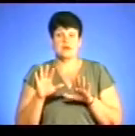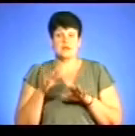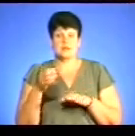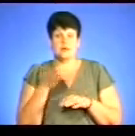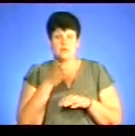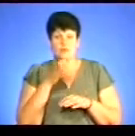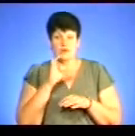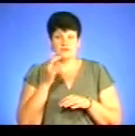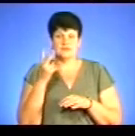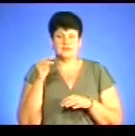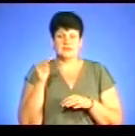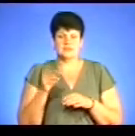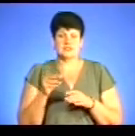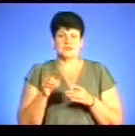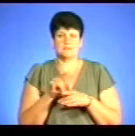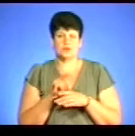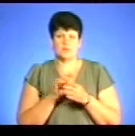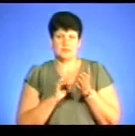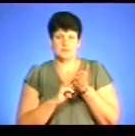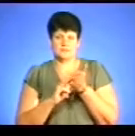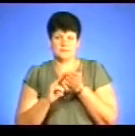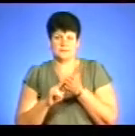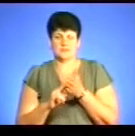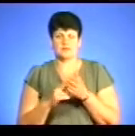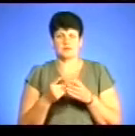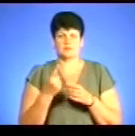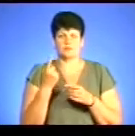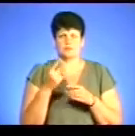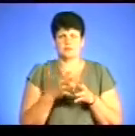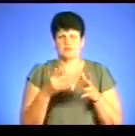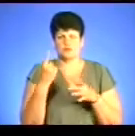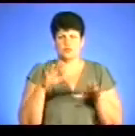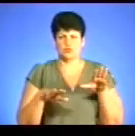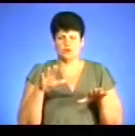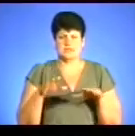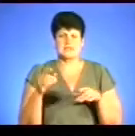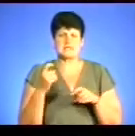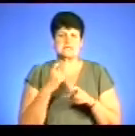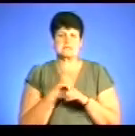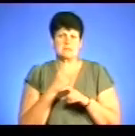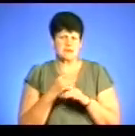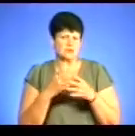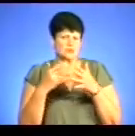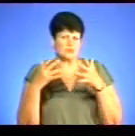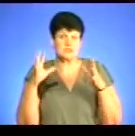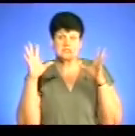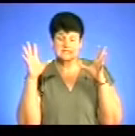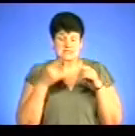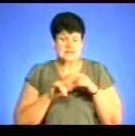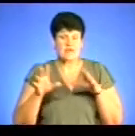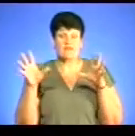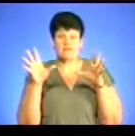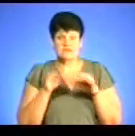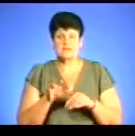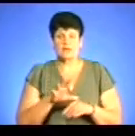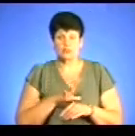тисячі підроблених марок акцентного податку, понад тонну спирту, велика кількість тари. Це, власне, все в обласному центрі, так? Все у